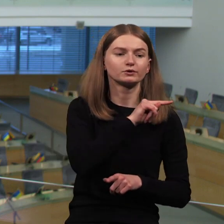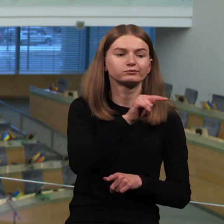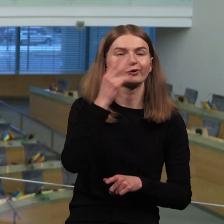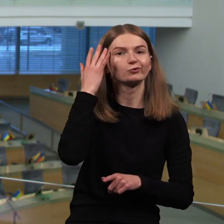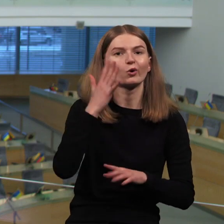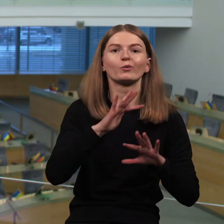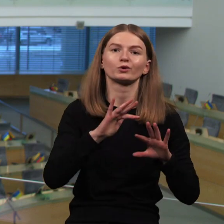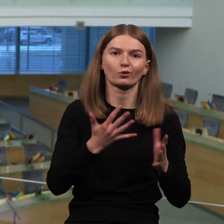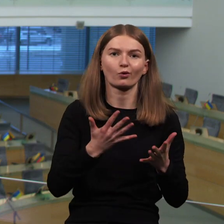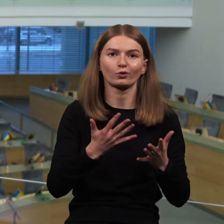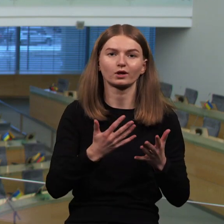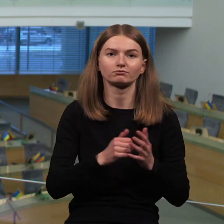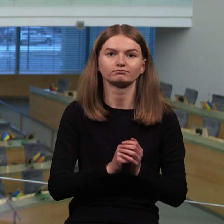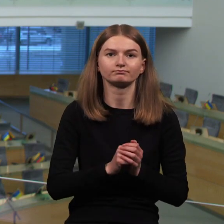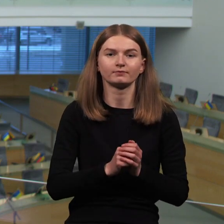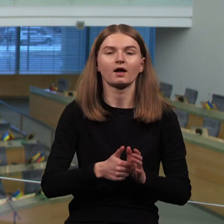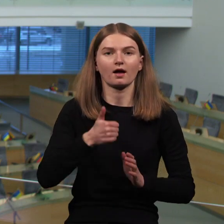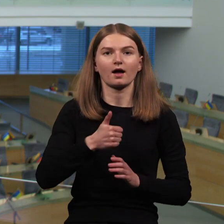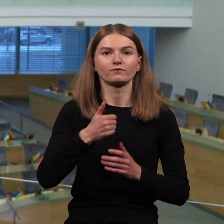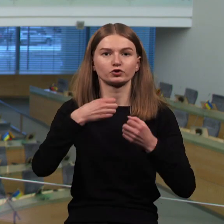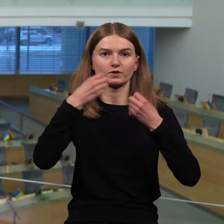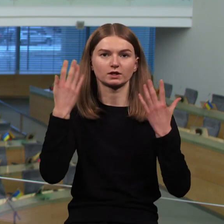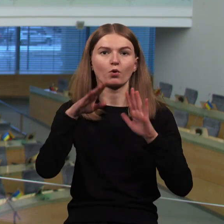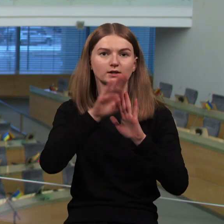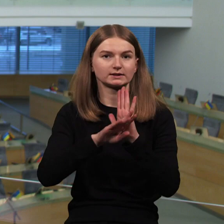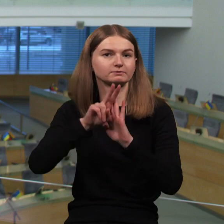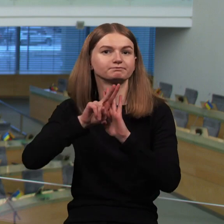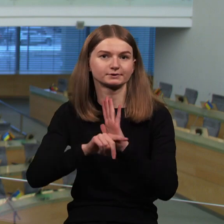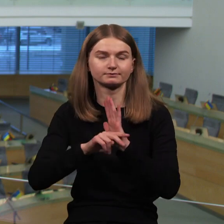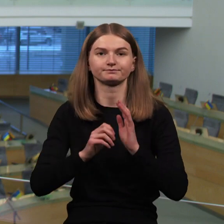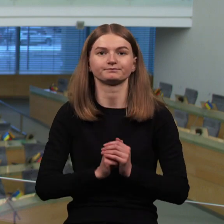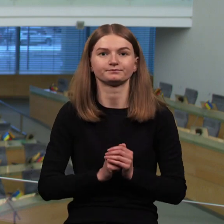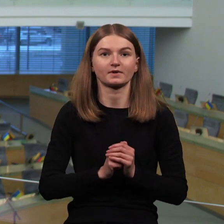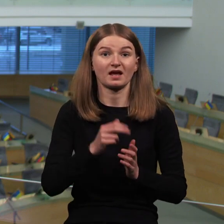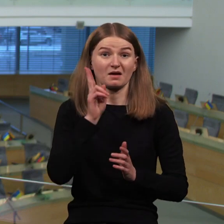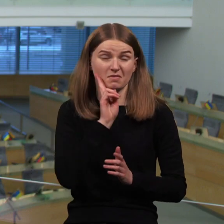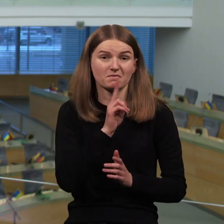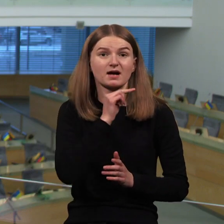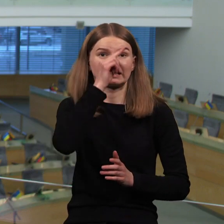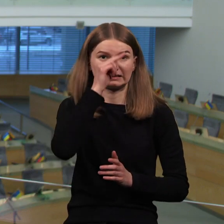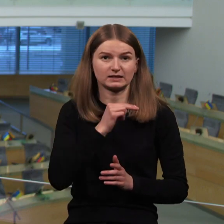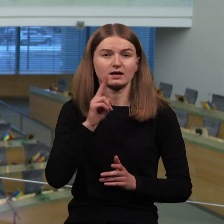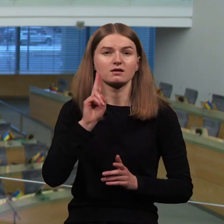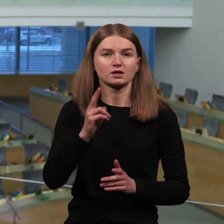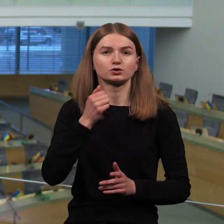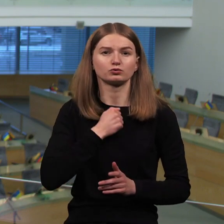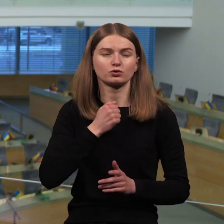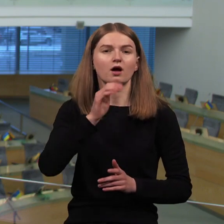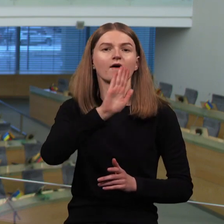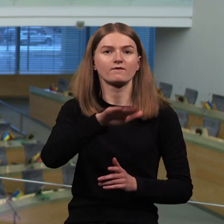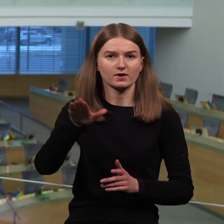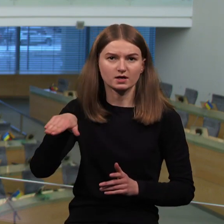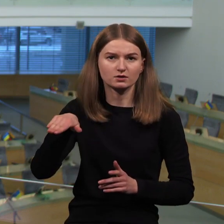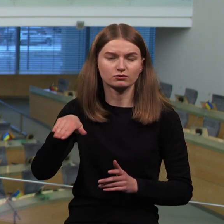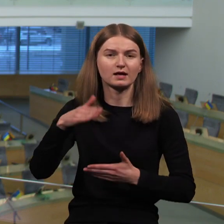planuojimus švietimo įstatymo pakeitimus. Jais numatoma apriboti tėvų auginančių didelių ir labai didelių specialiųjų